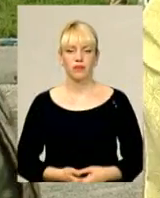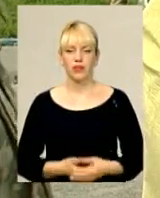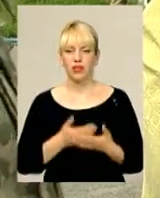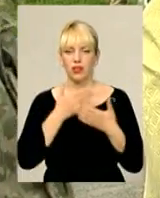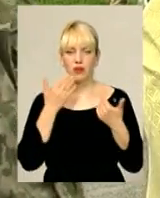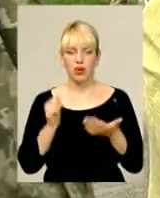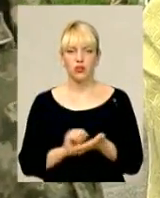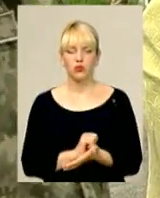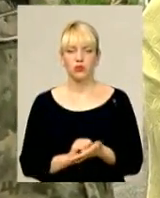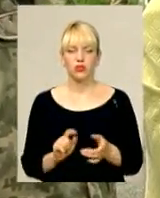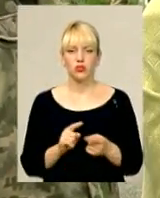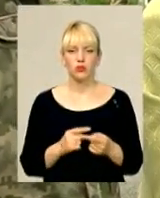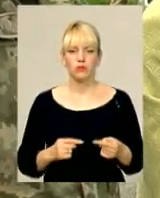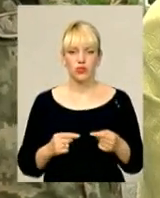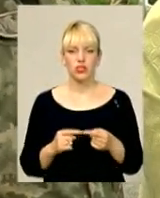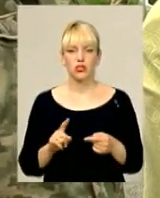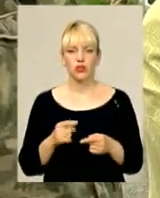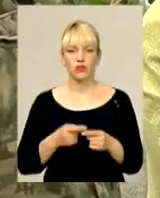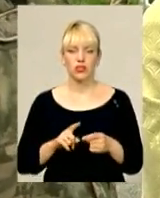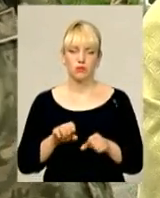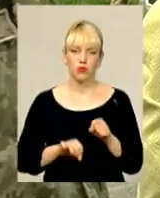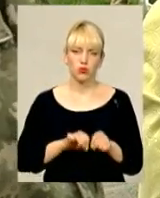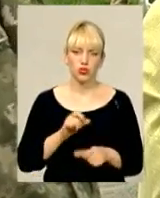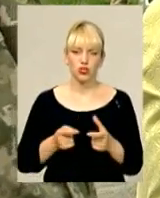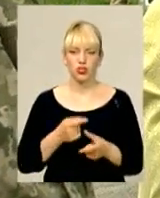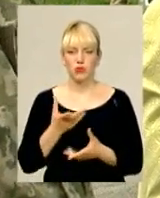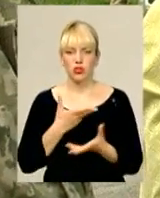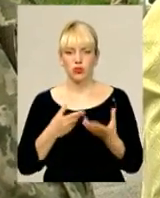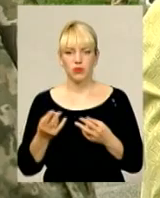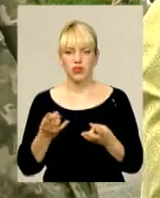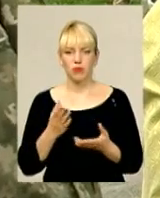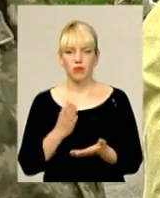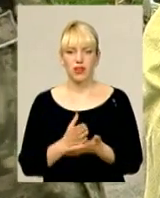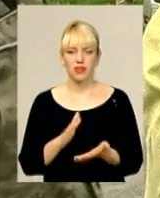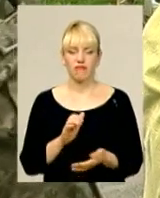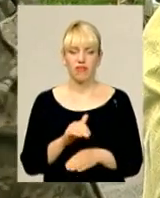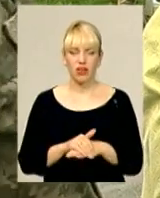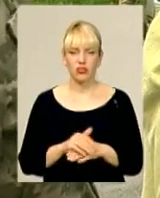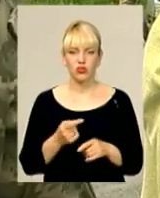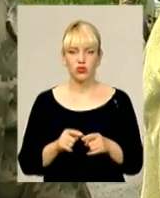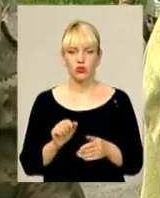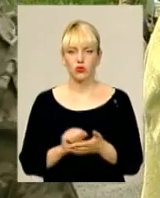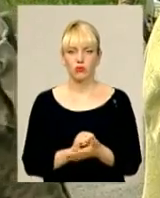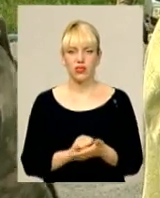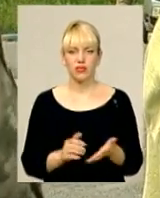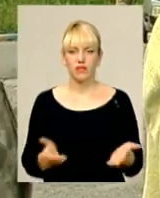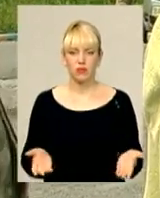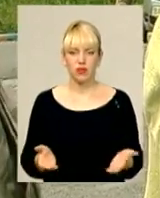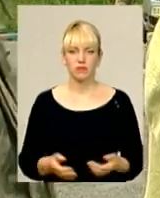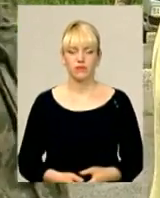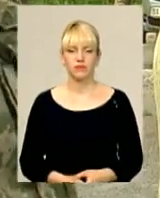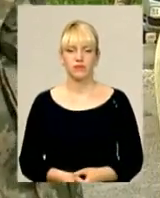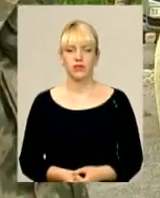Немає документів, щоби визначити, що вони з порушеннями, чи вони підроблені, треба мати факт. Цього документу, цих документів нема.